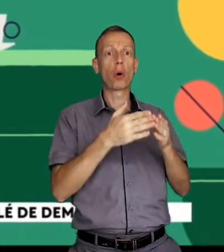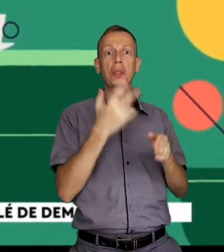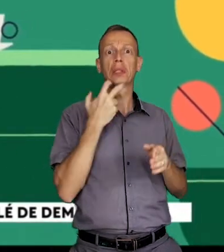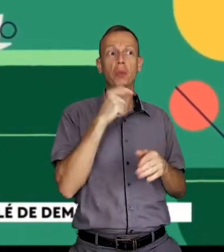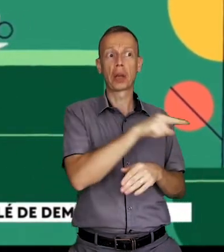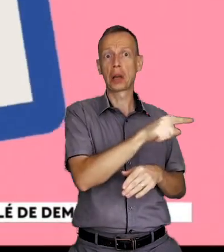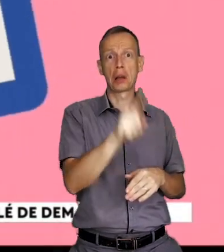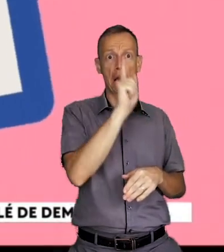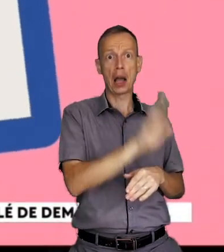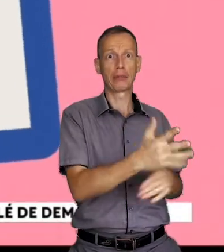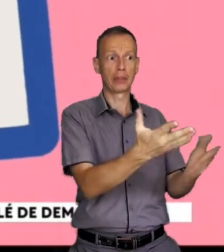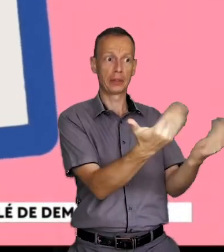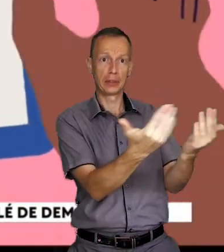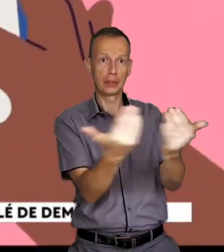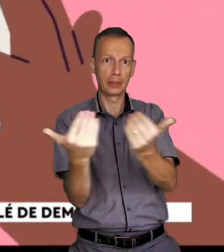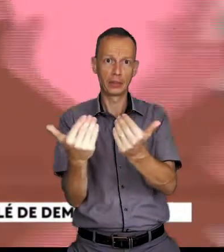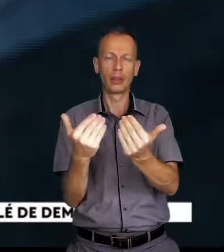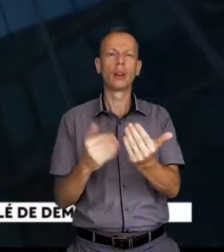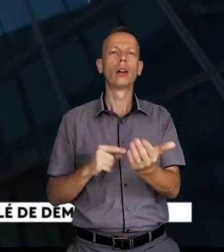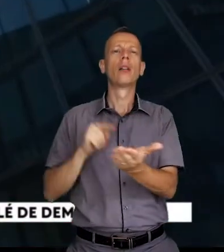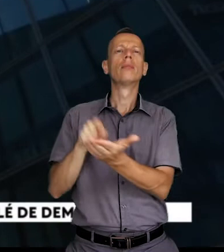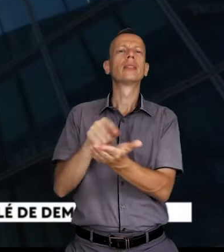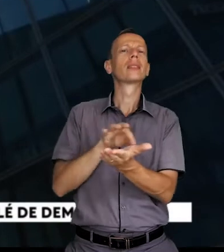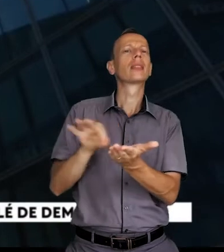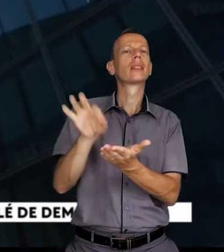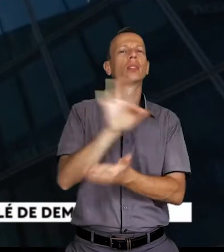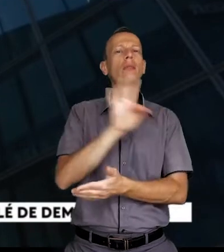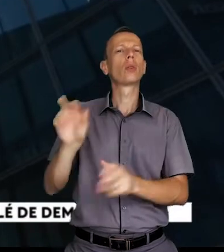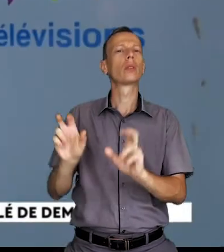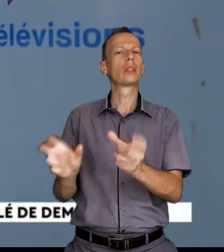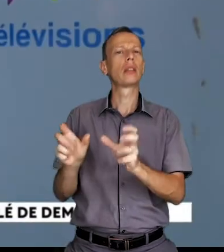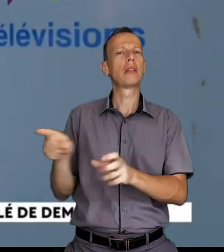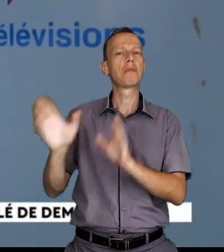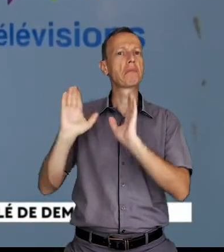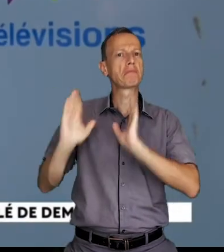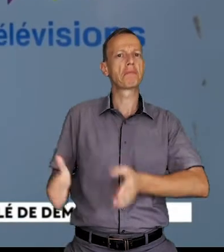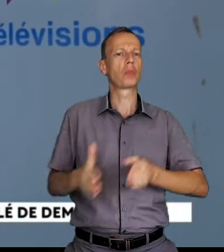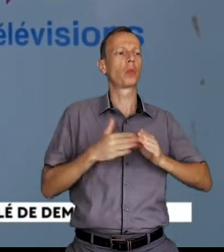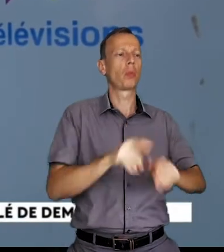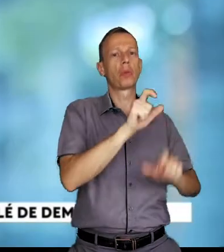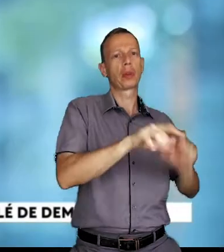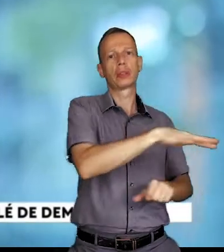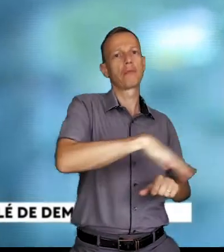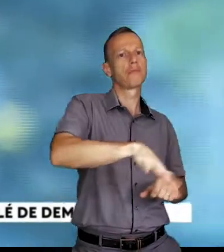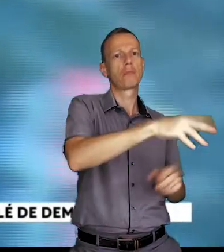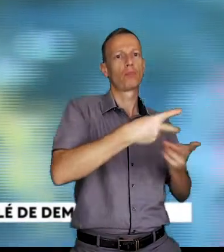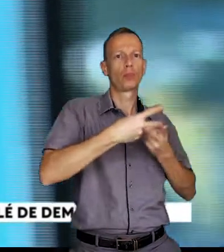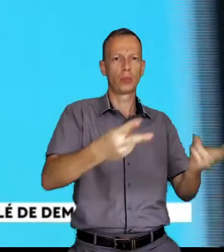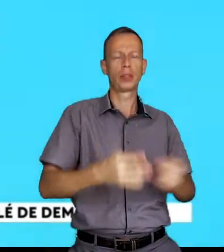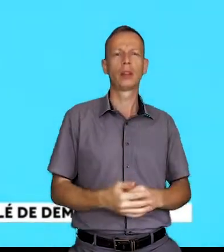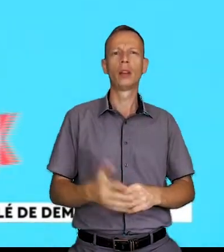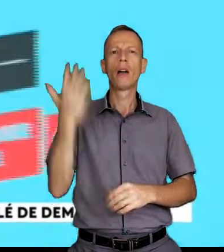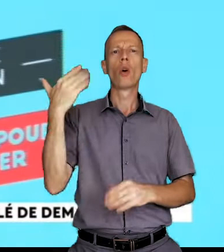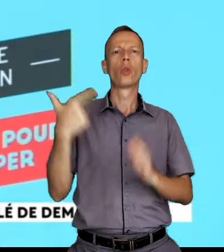'est pas un sondage, mais une consultation citoyenne. C'est ici, au département stratégie de France Télévisions, qu'elle a été